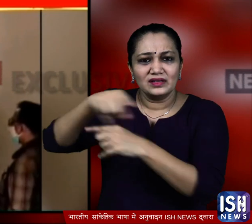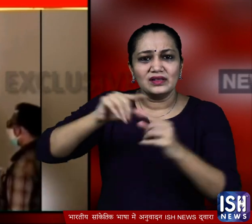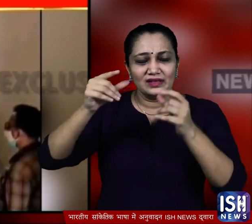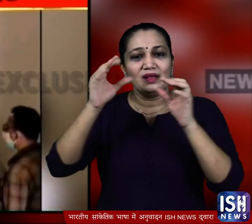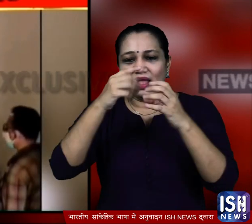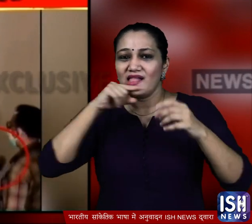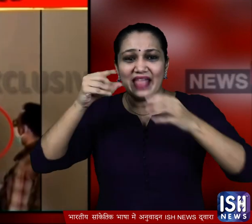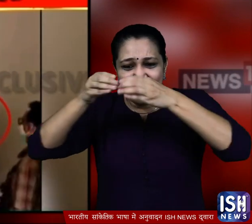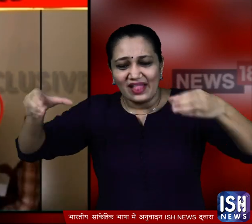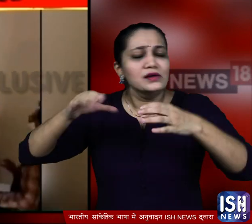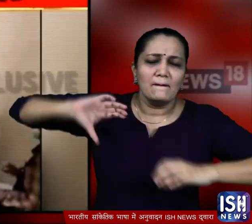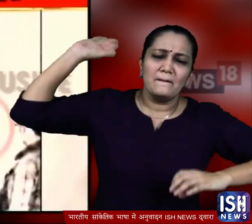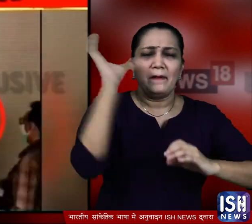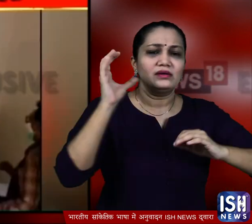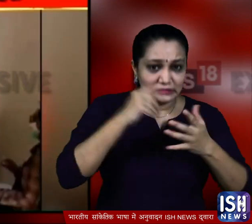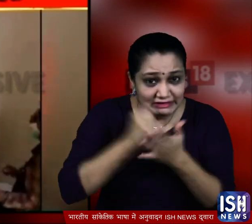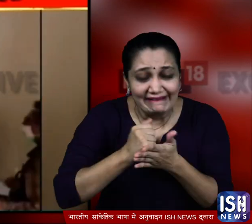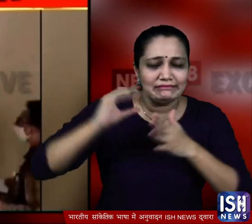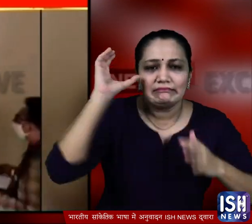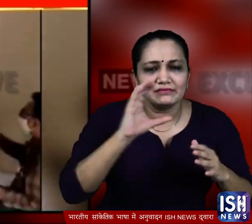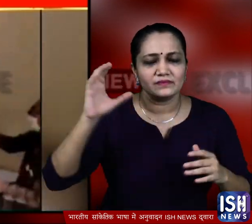ने वहां रखी एक ईट से हमला करने की कोशिश की